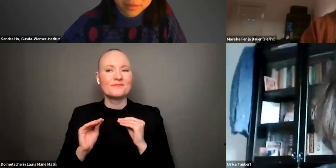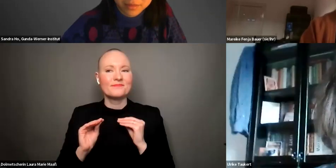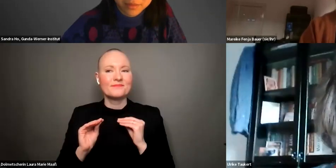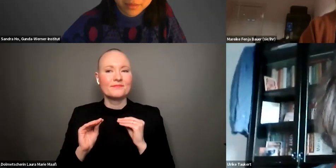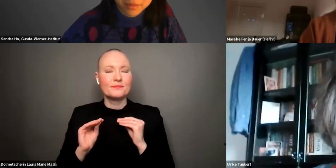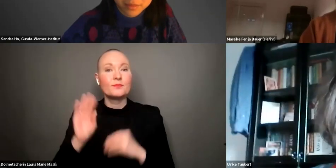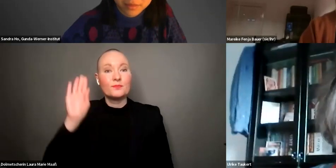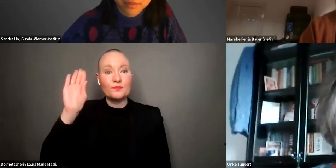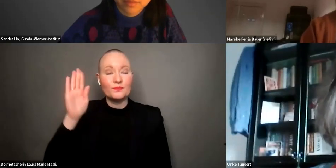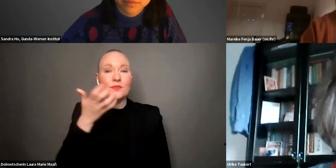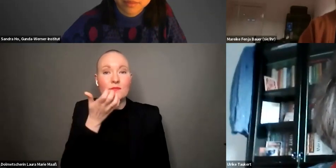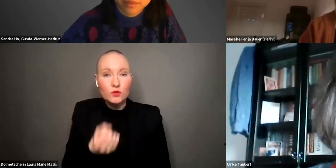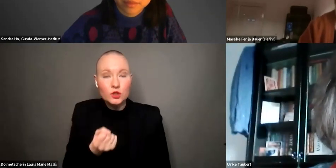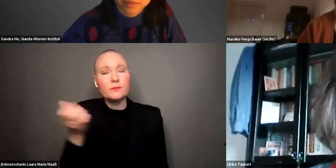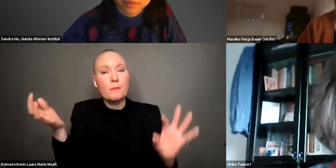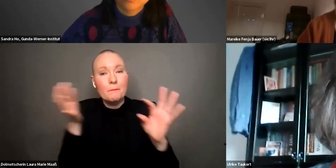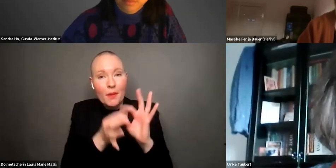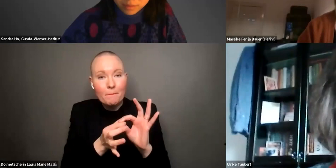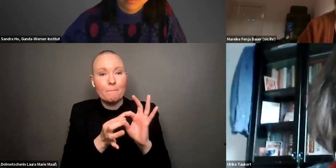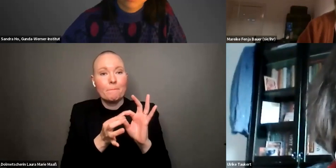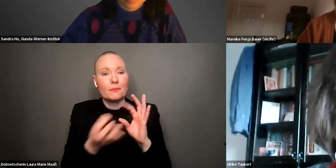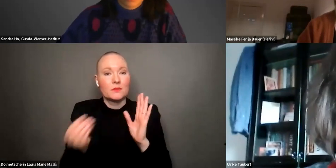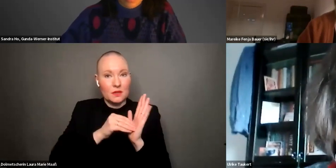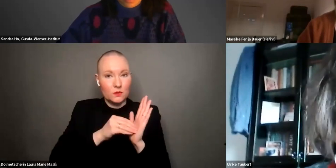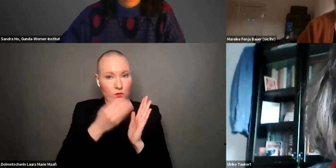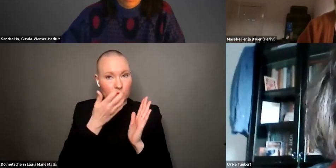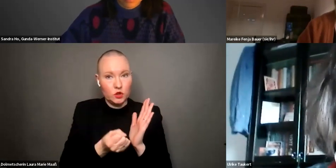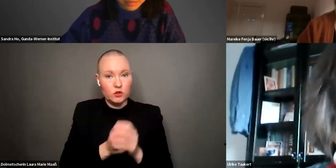ich wollte dazu direkt noch was anmerken